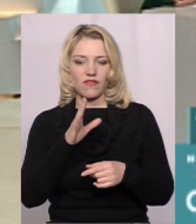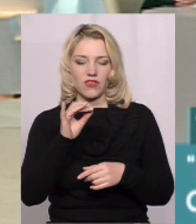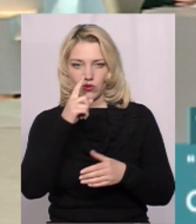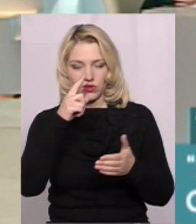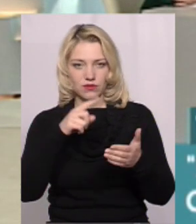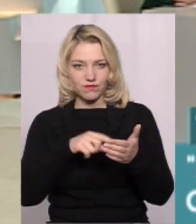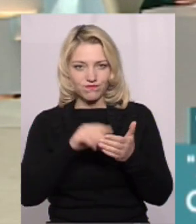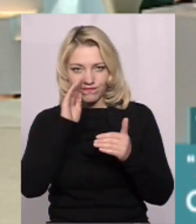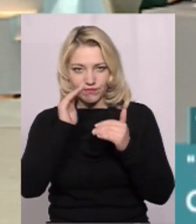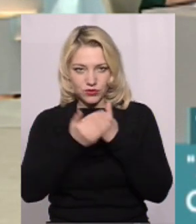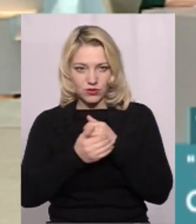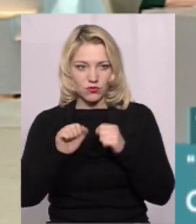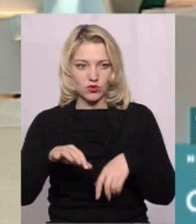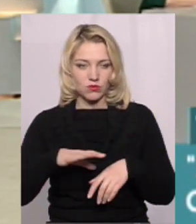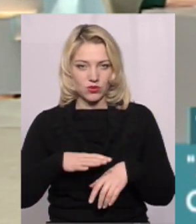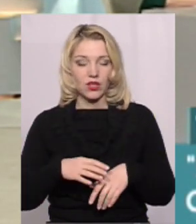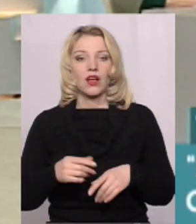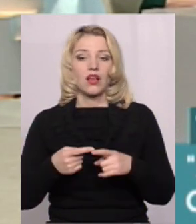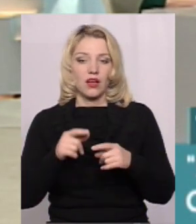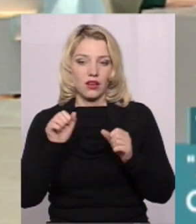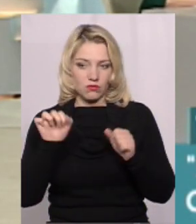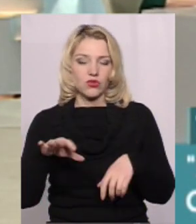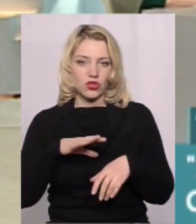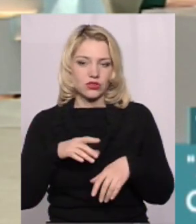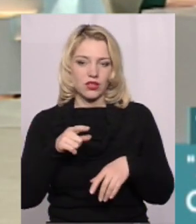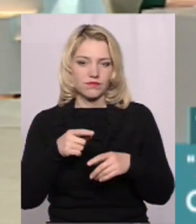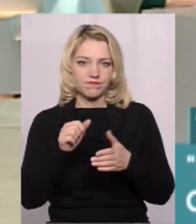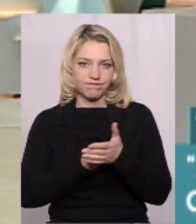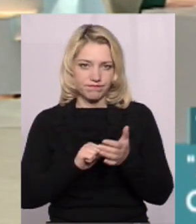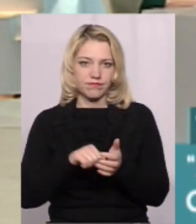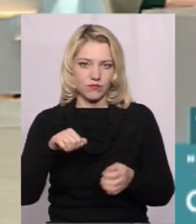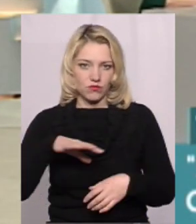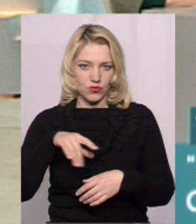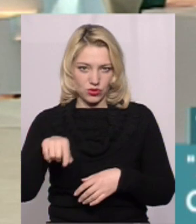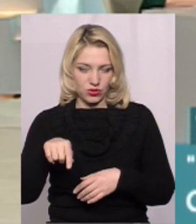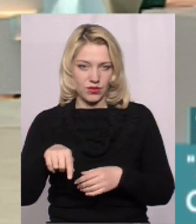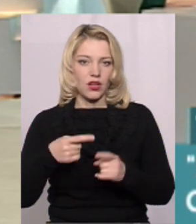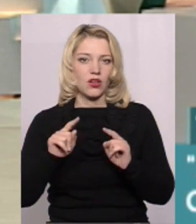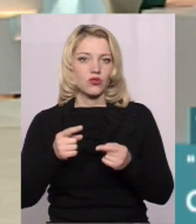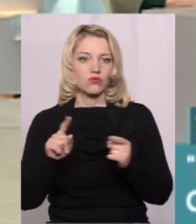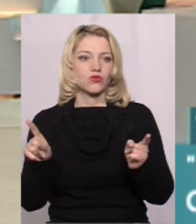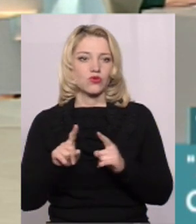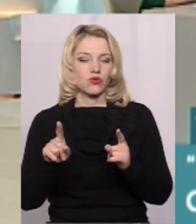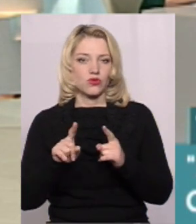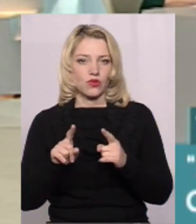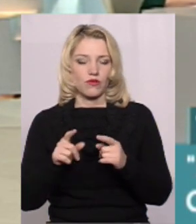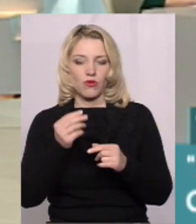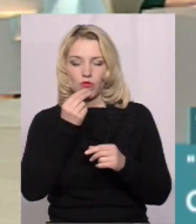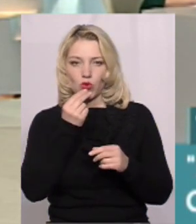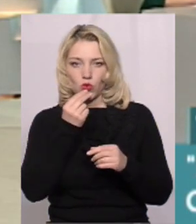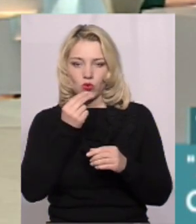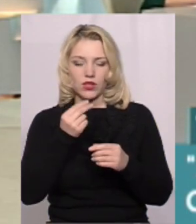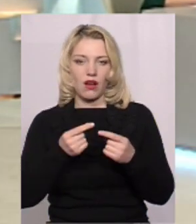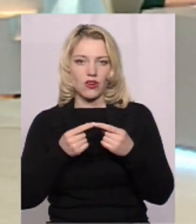зачаївся? Так, таке допустити можна, тому що в продуктах